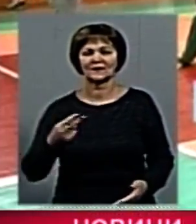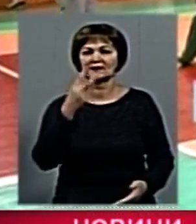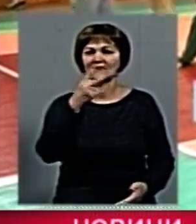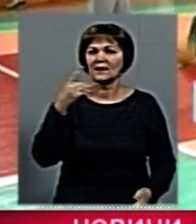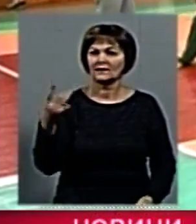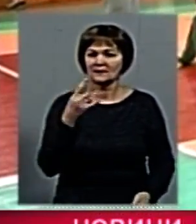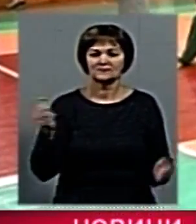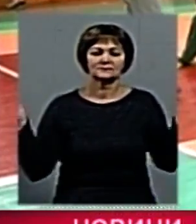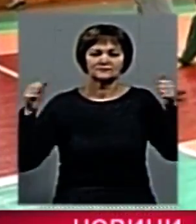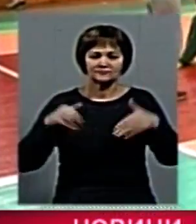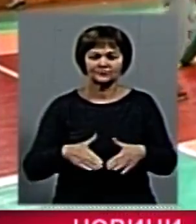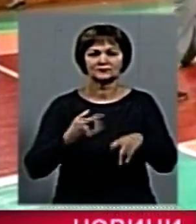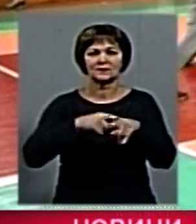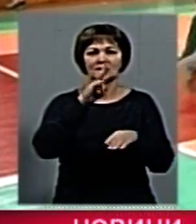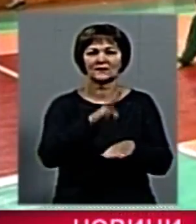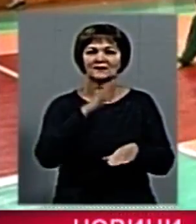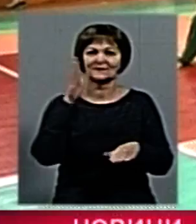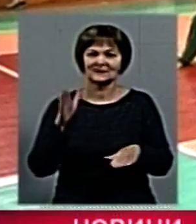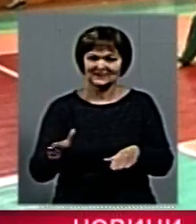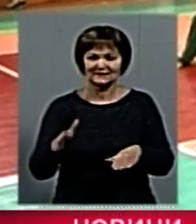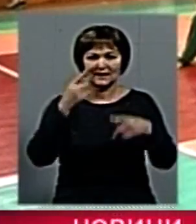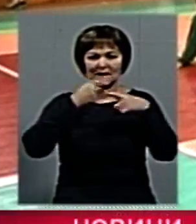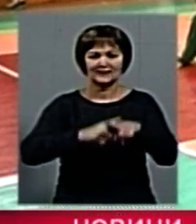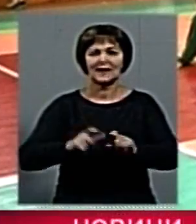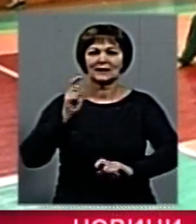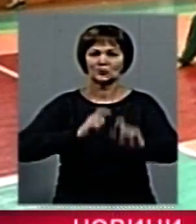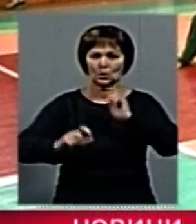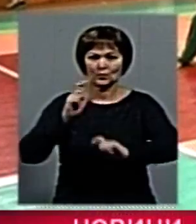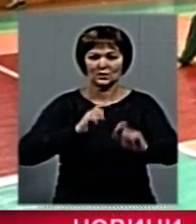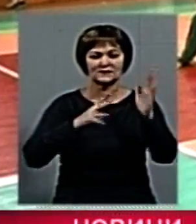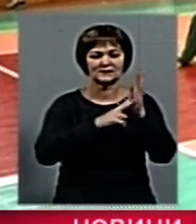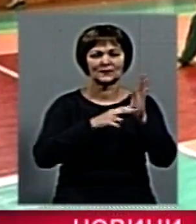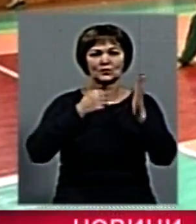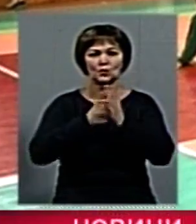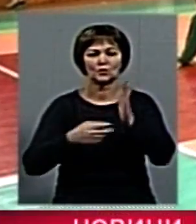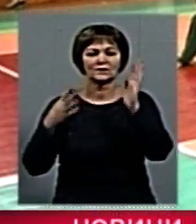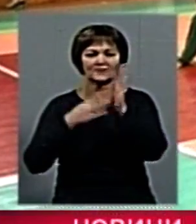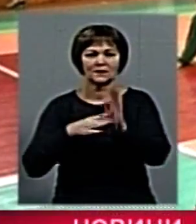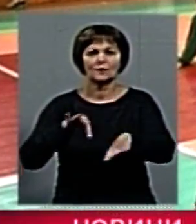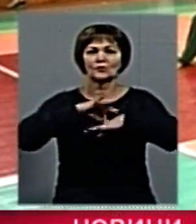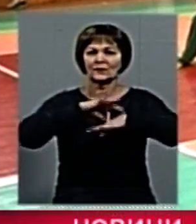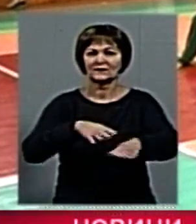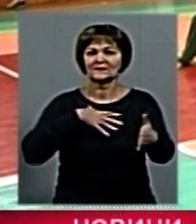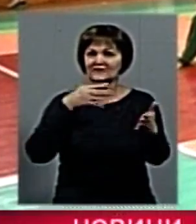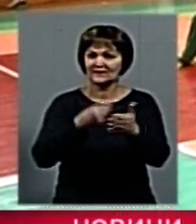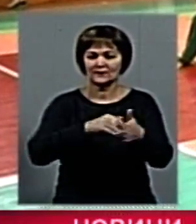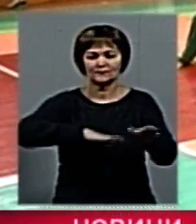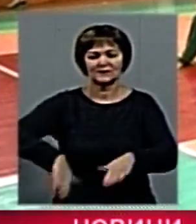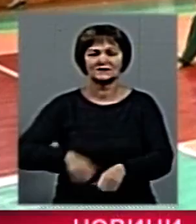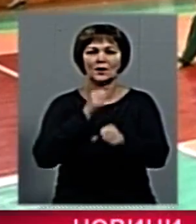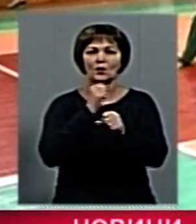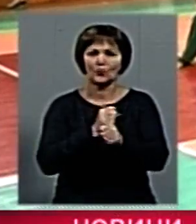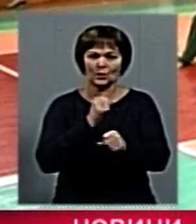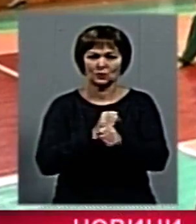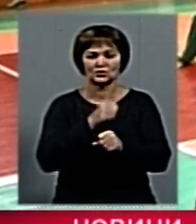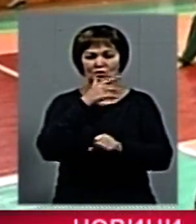збираємося на базі Новоград-Волинського машинобудівного технікуму. 7 до 9 проводимо свій, скажімо, післяробочий час.